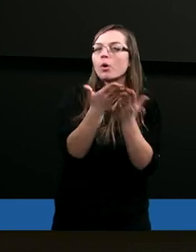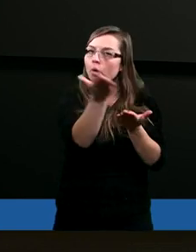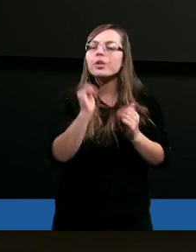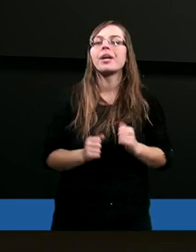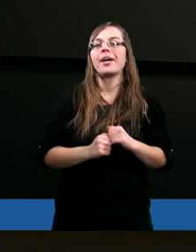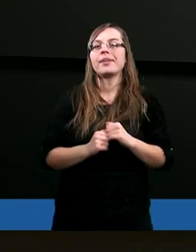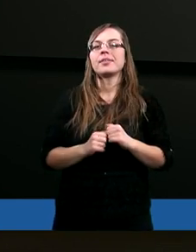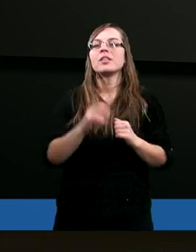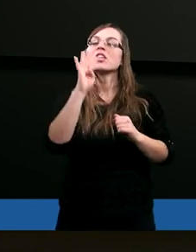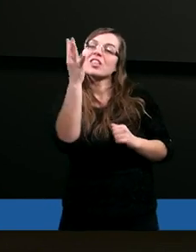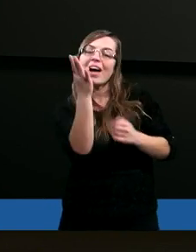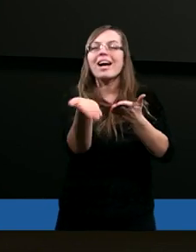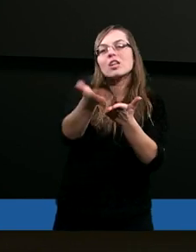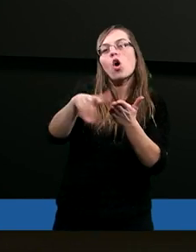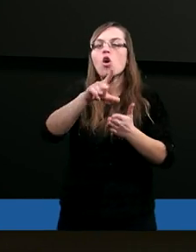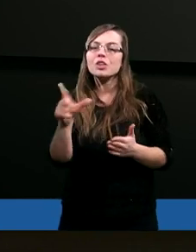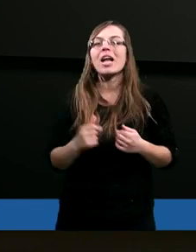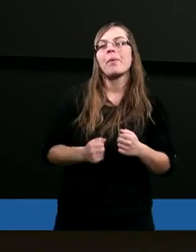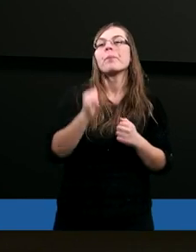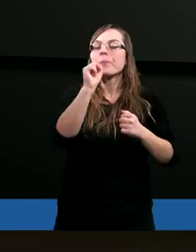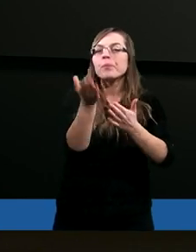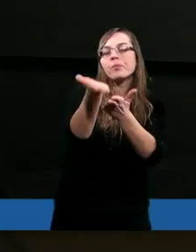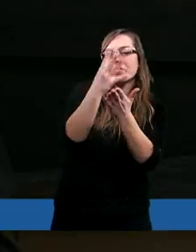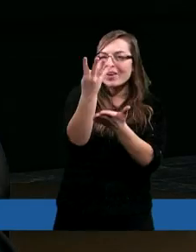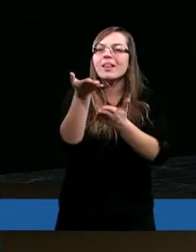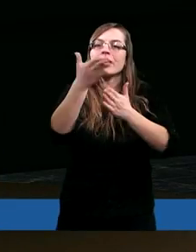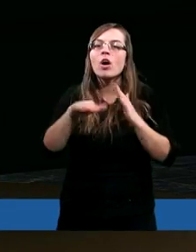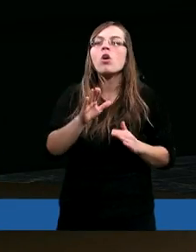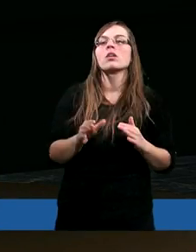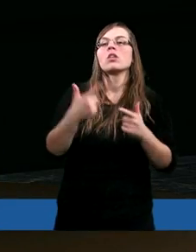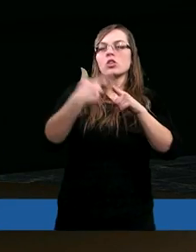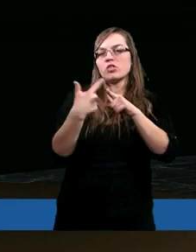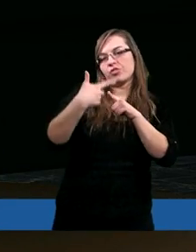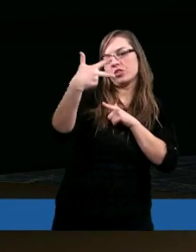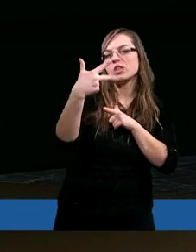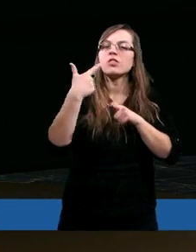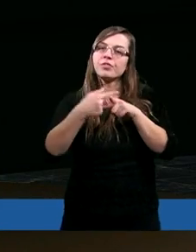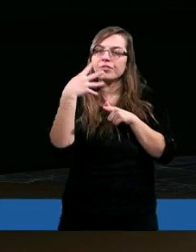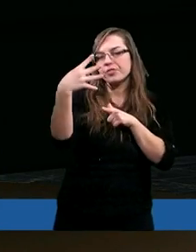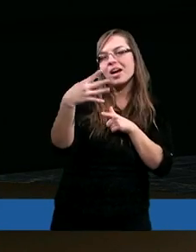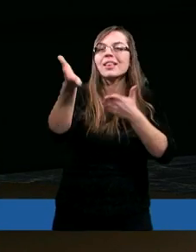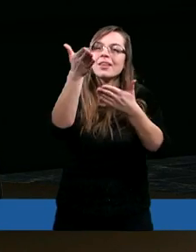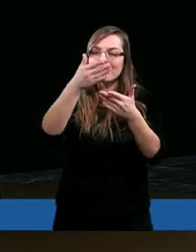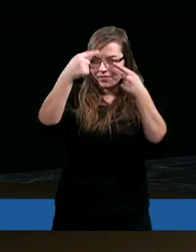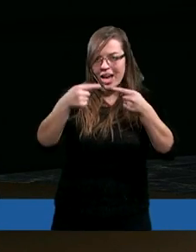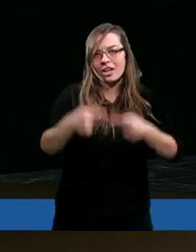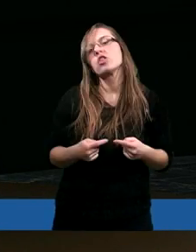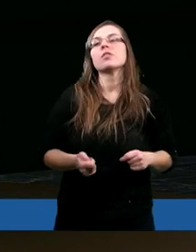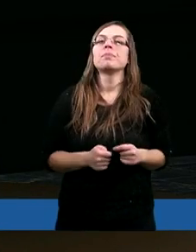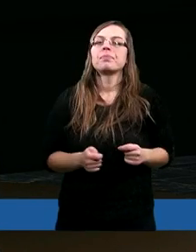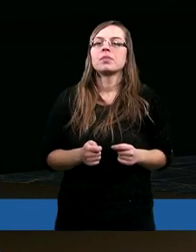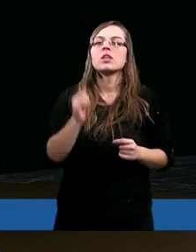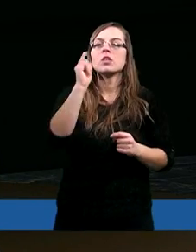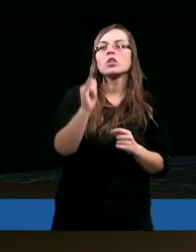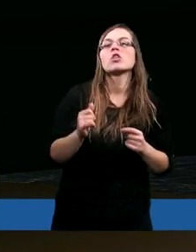tam z czwartego rozdziału. czwarty rozdział, dwudziesty trzeci i dwudziesty czwarty wiersz.